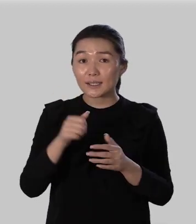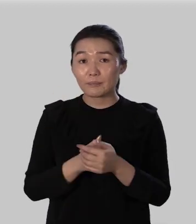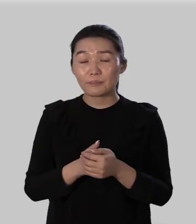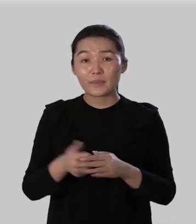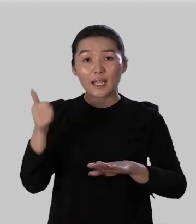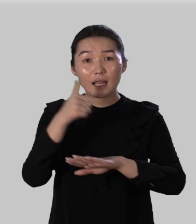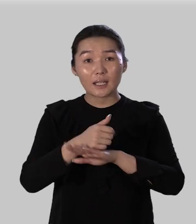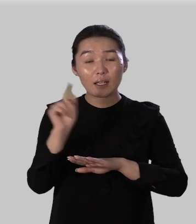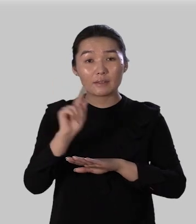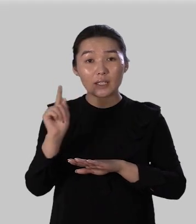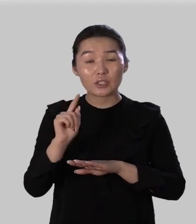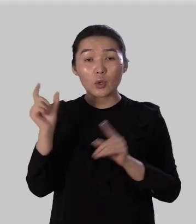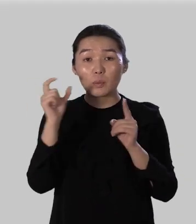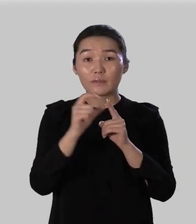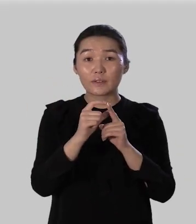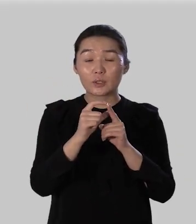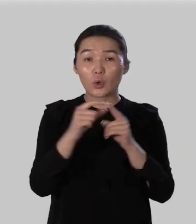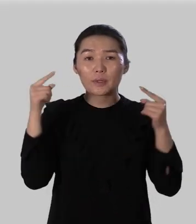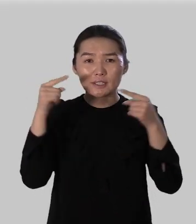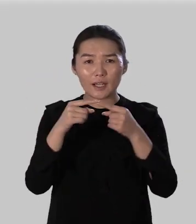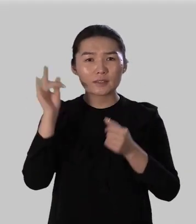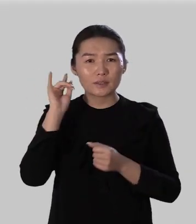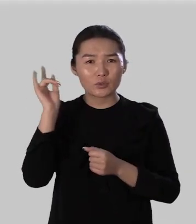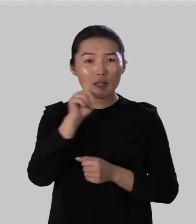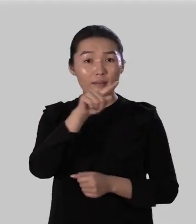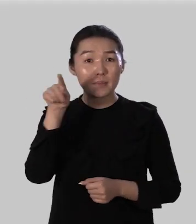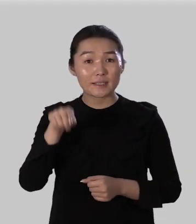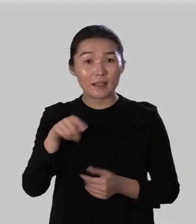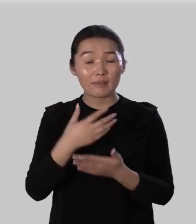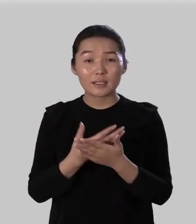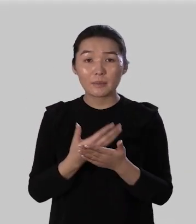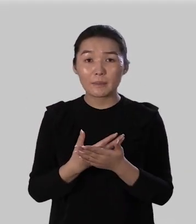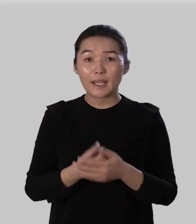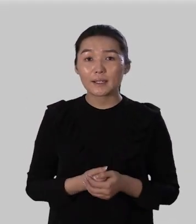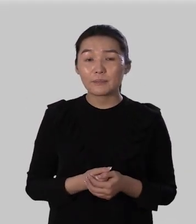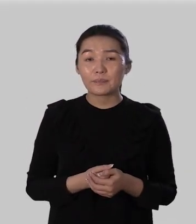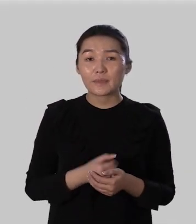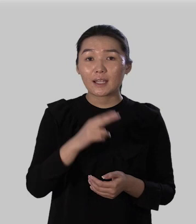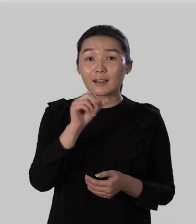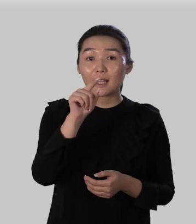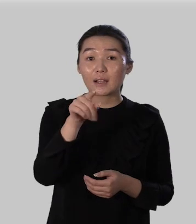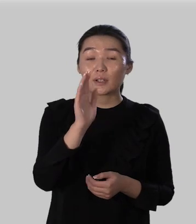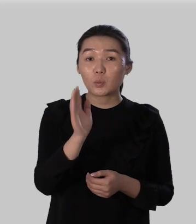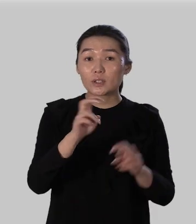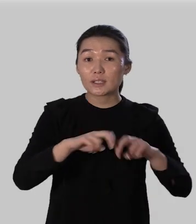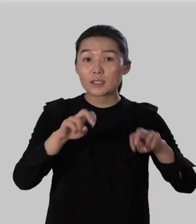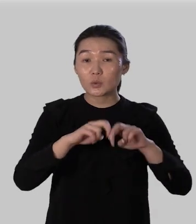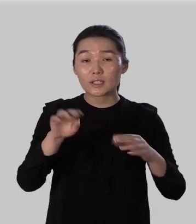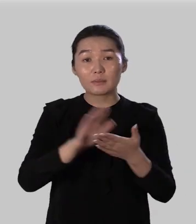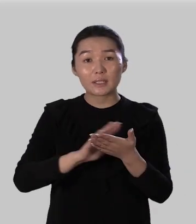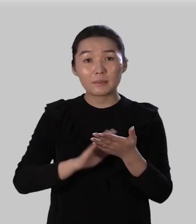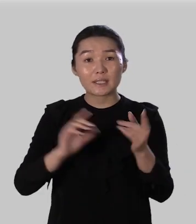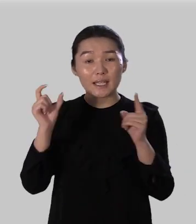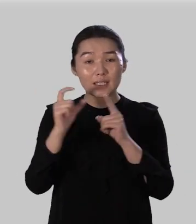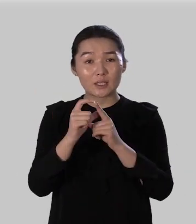главное чтобы в нем ясно звучала приставка например как вы будете рассуждать